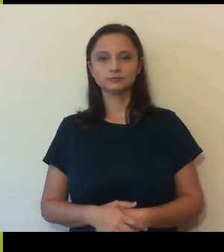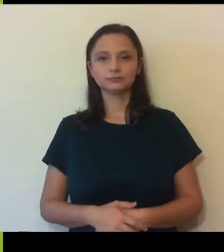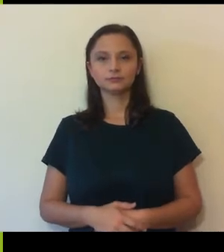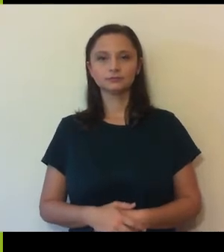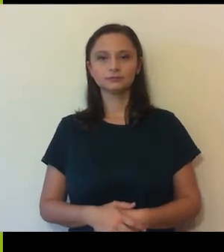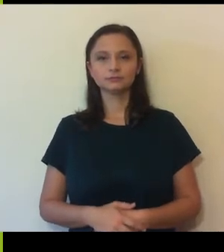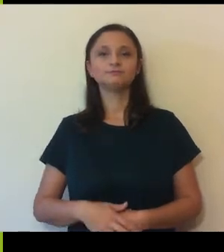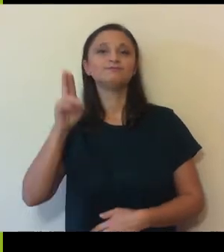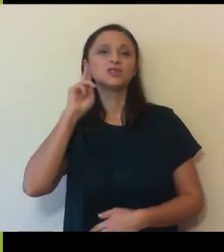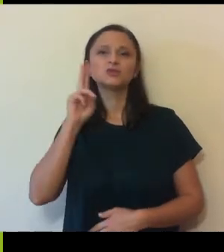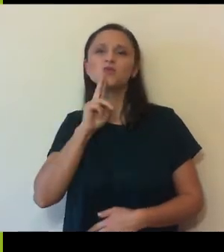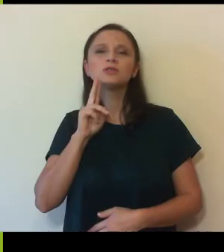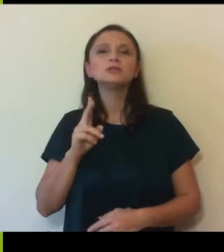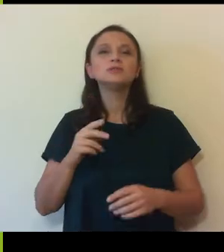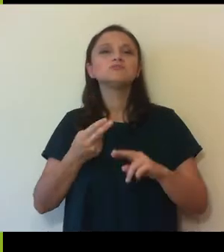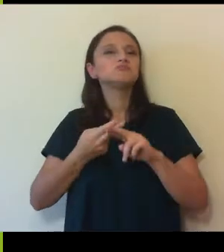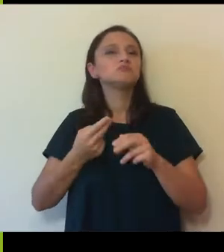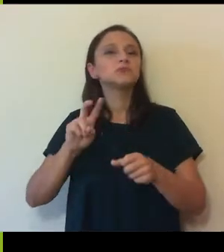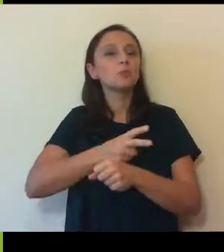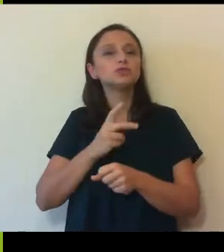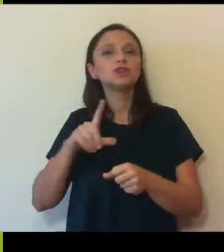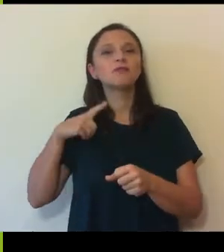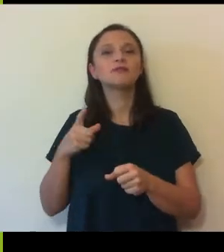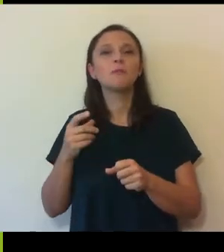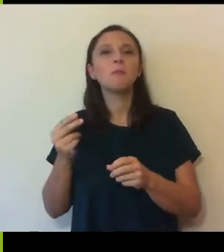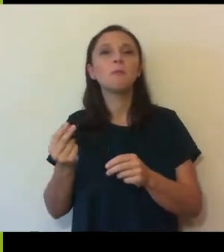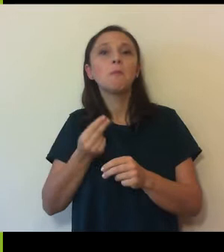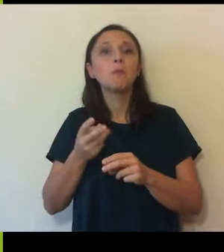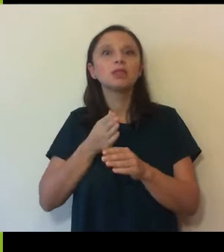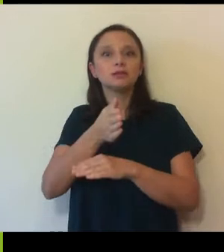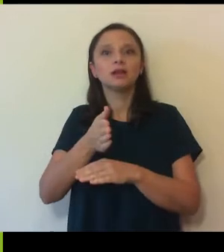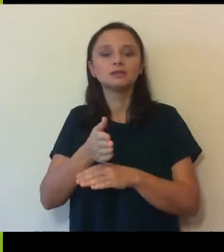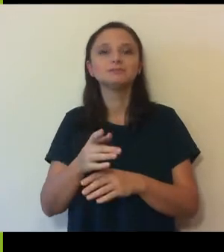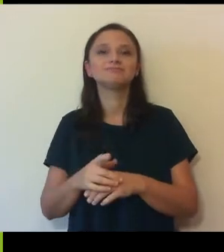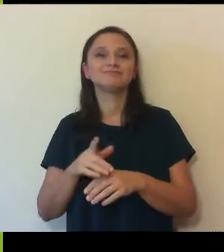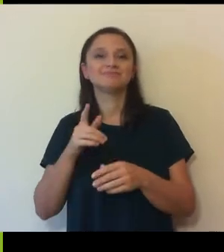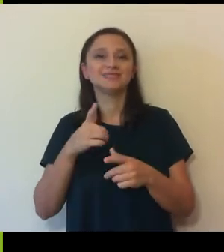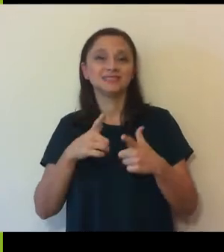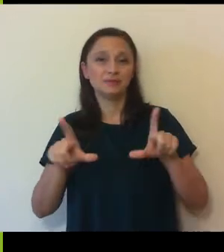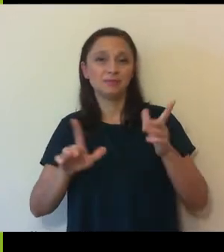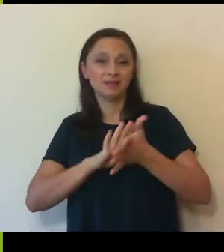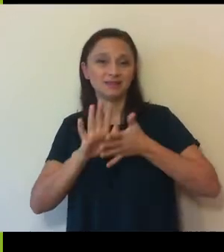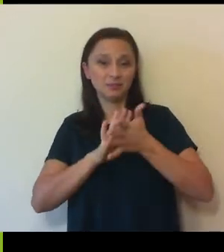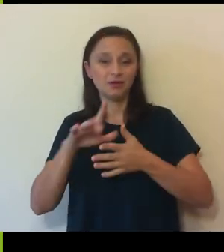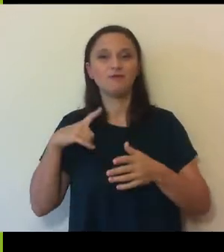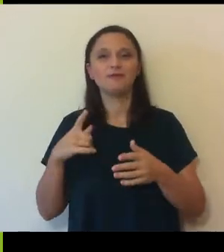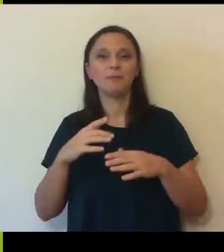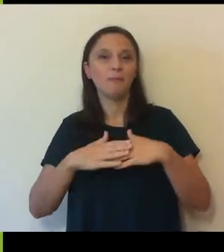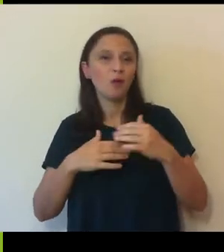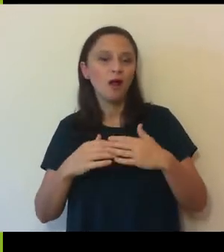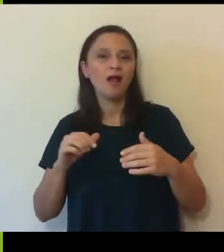Sunt adesea mult mai directi. Faptul că limba semnelor e una manuală și facială